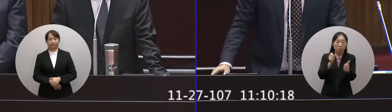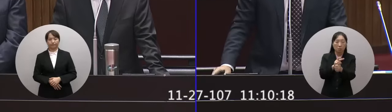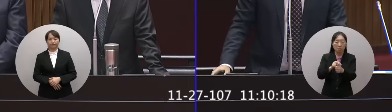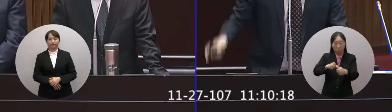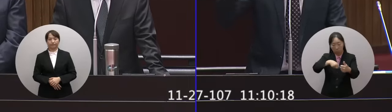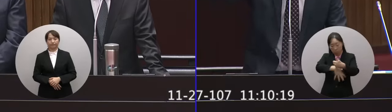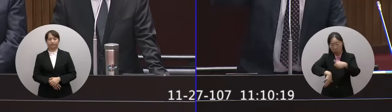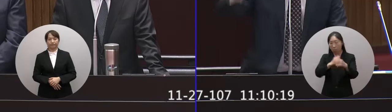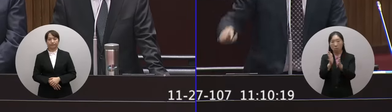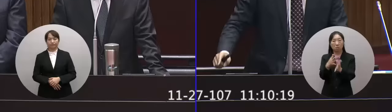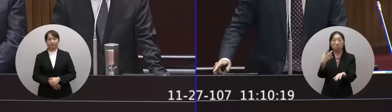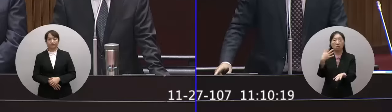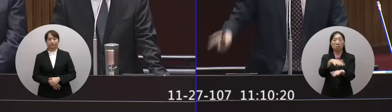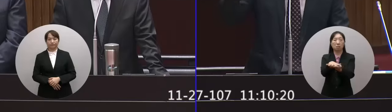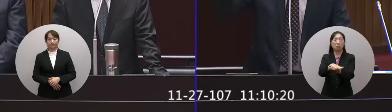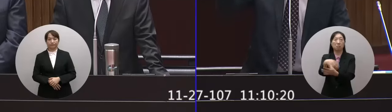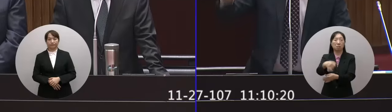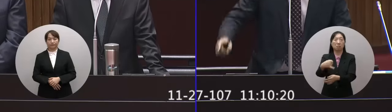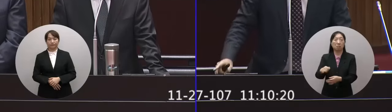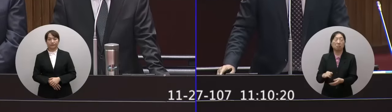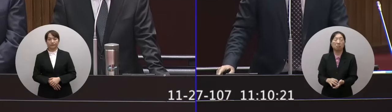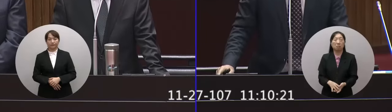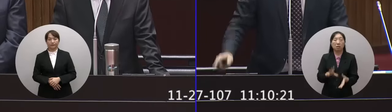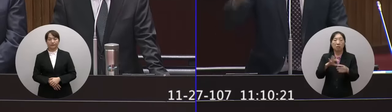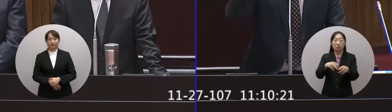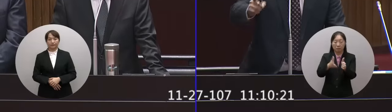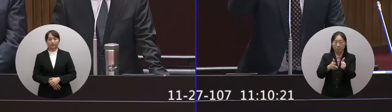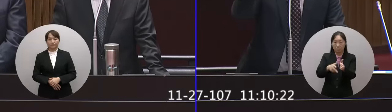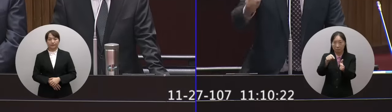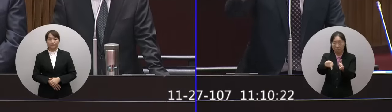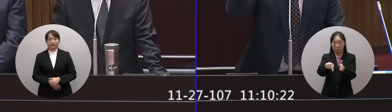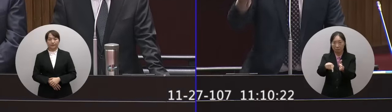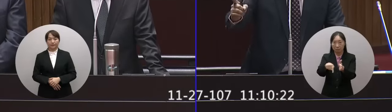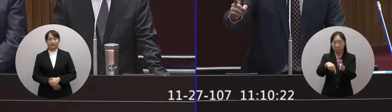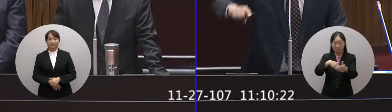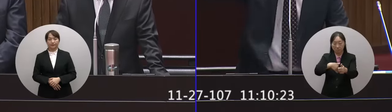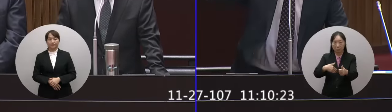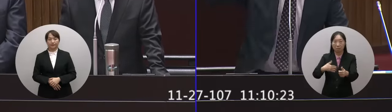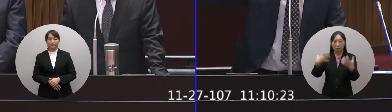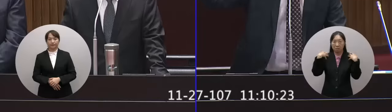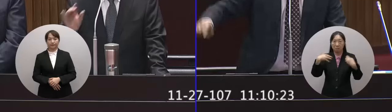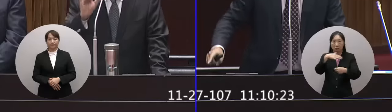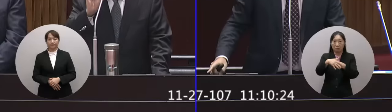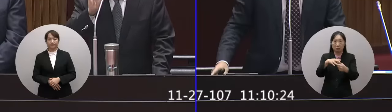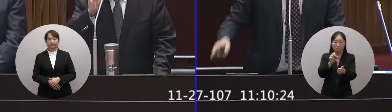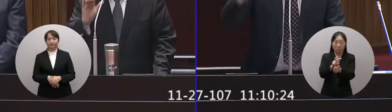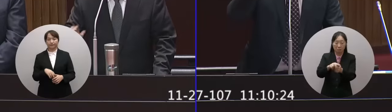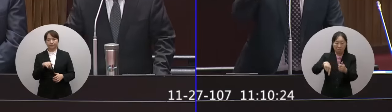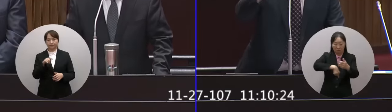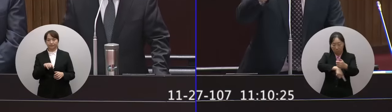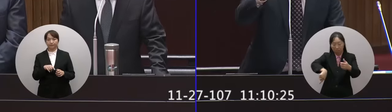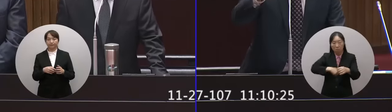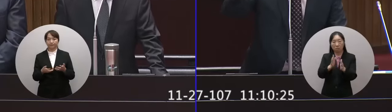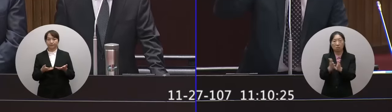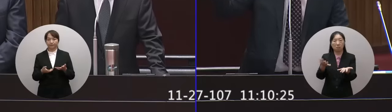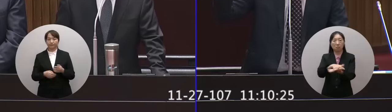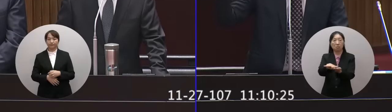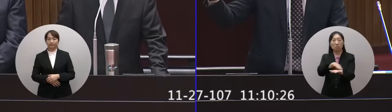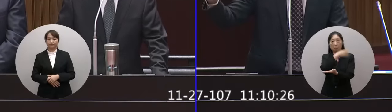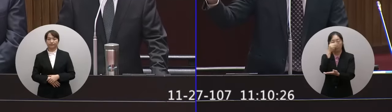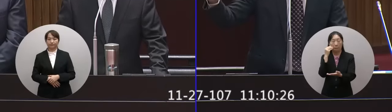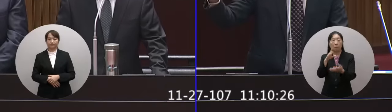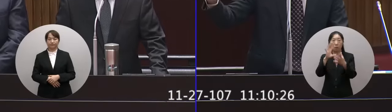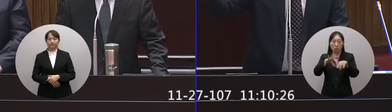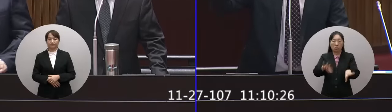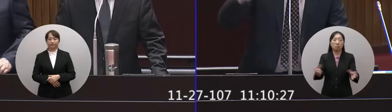了整個爛掉了就是因為台鐵後勤維修保養系統整個爛掉了今天會出